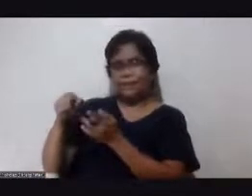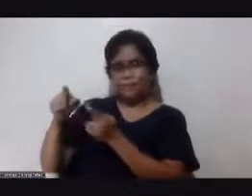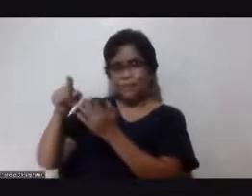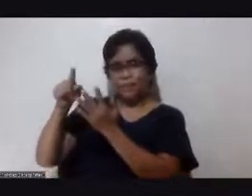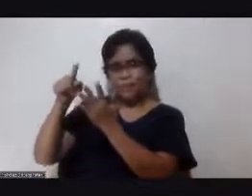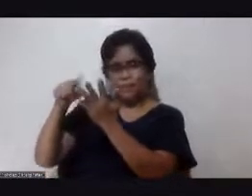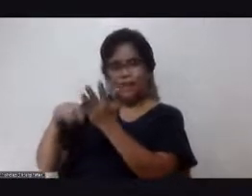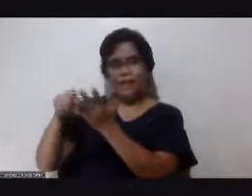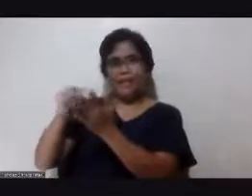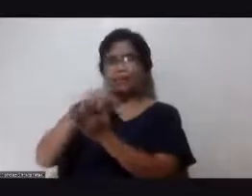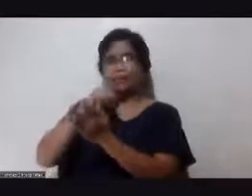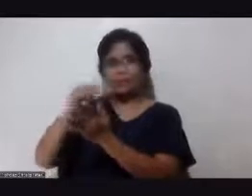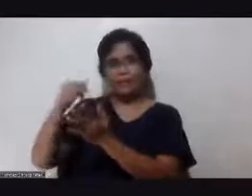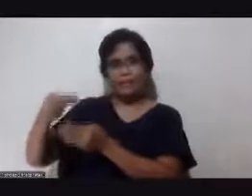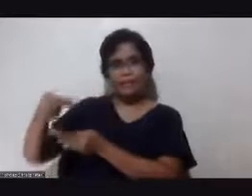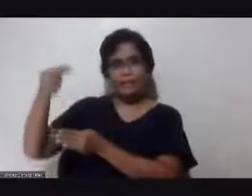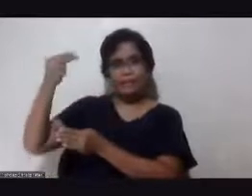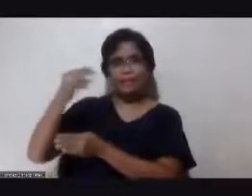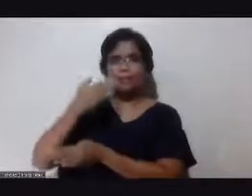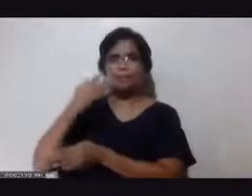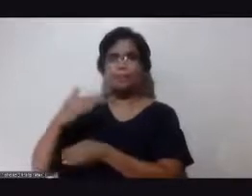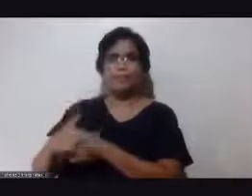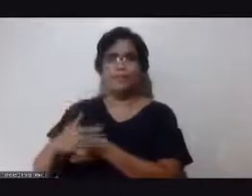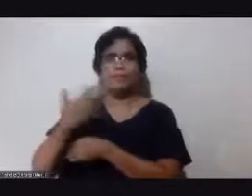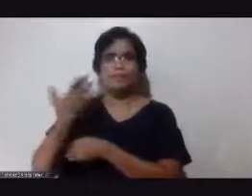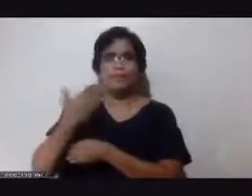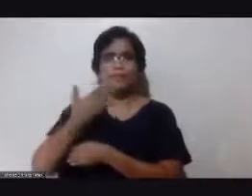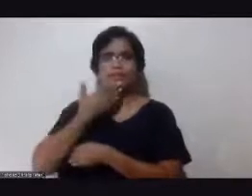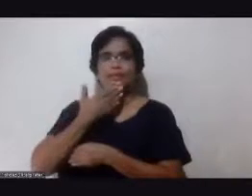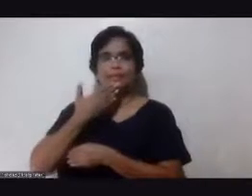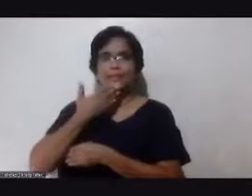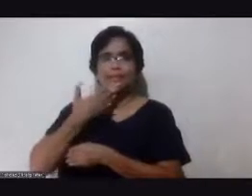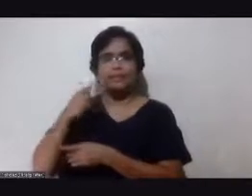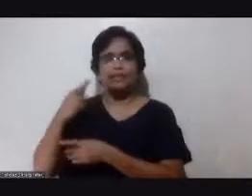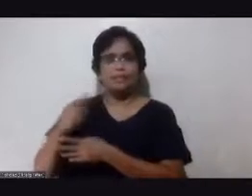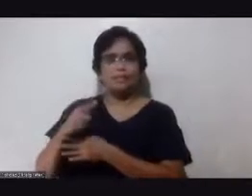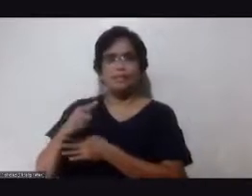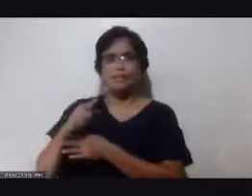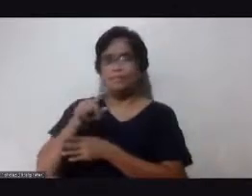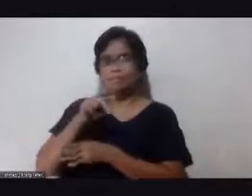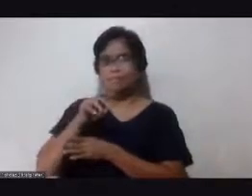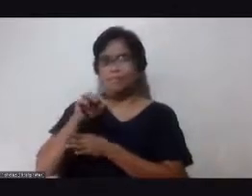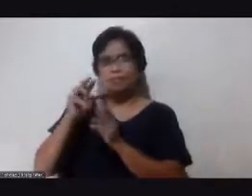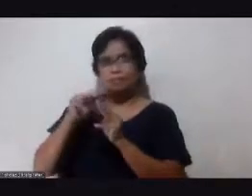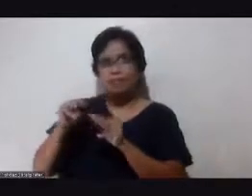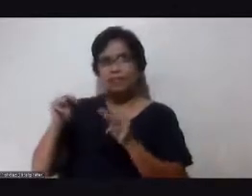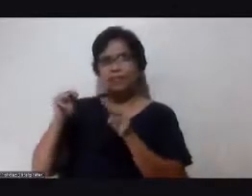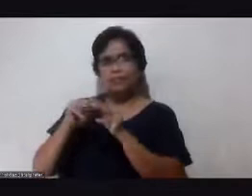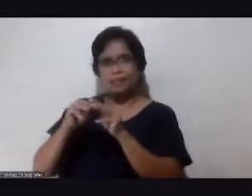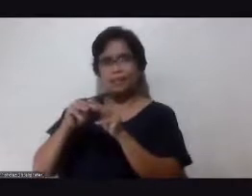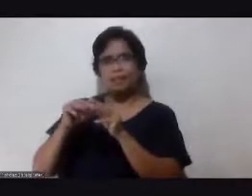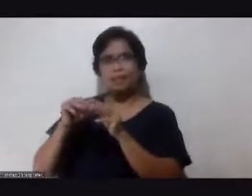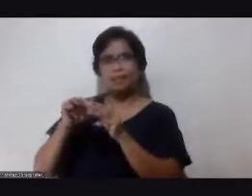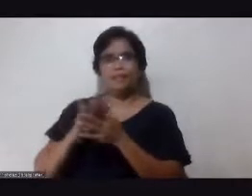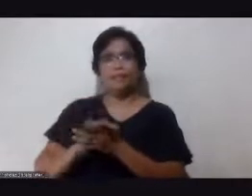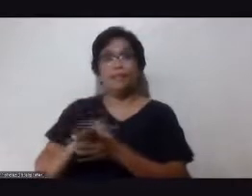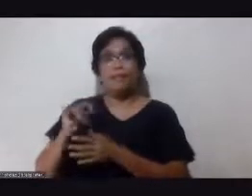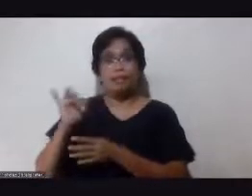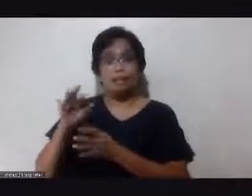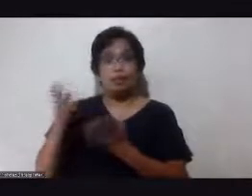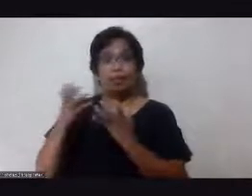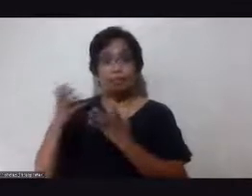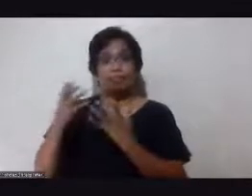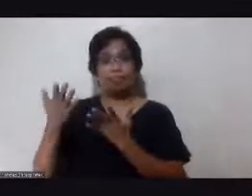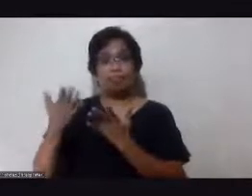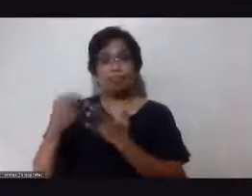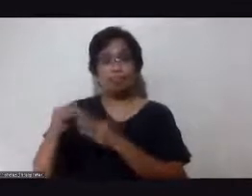nai-spike ang inyong blood sugar ah very very well maintained so one of the things kung gusto nyo kumatasan yung blood sugar